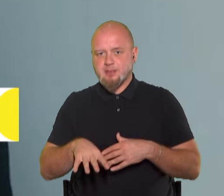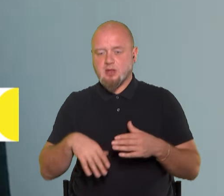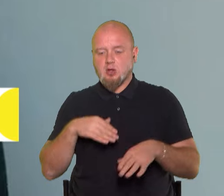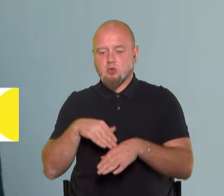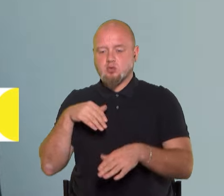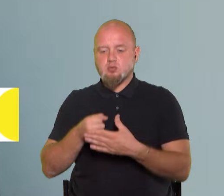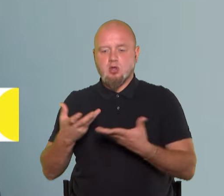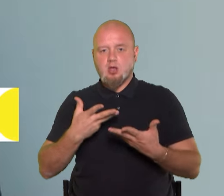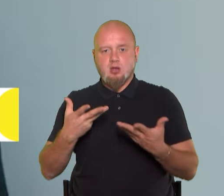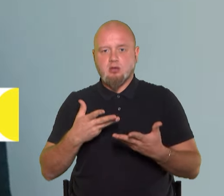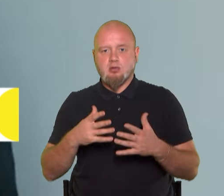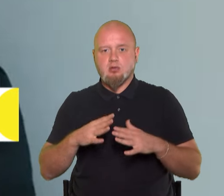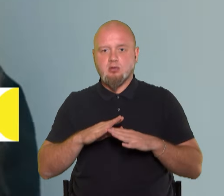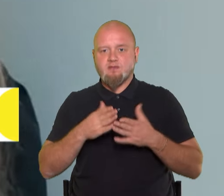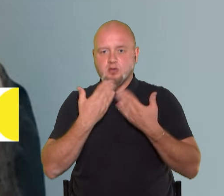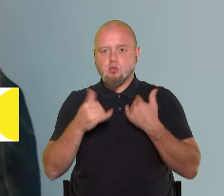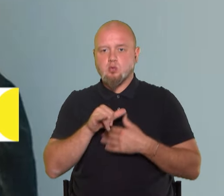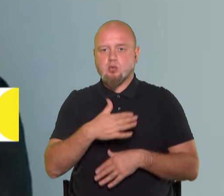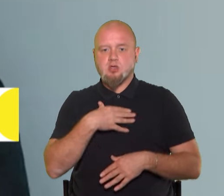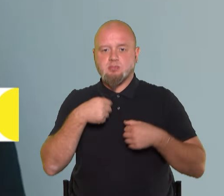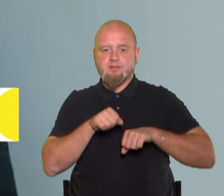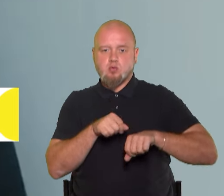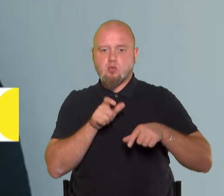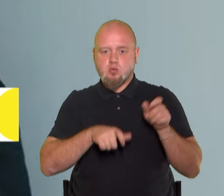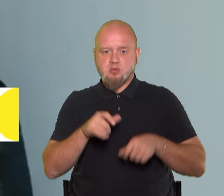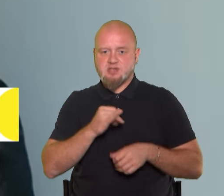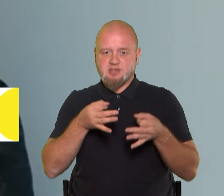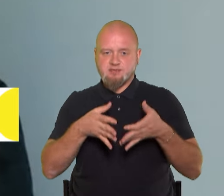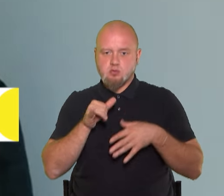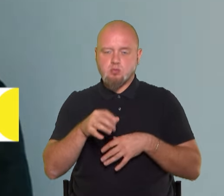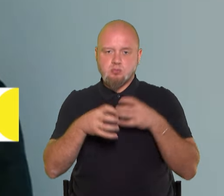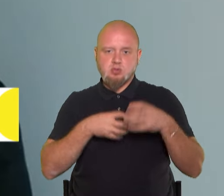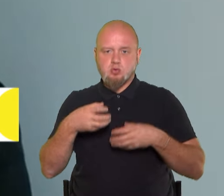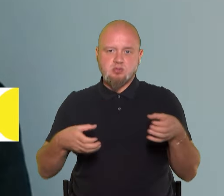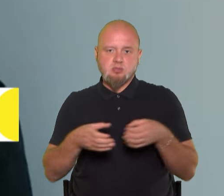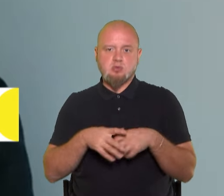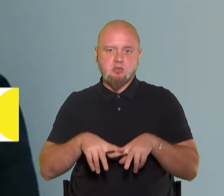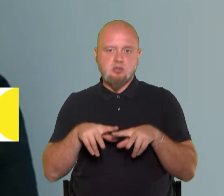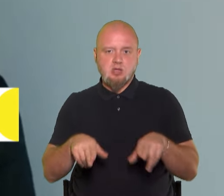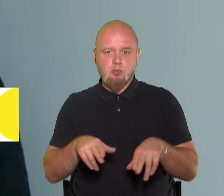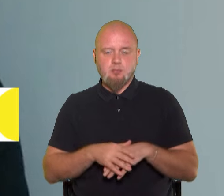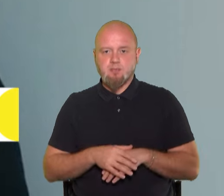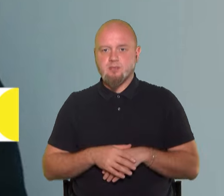доступ до яких не відсутні у наших правоохоронців, і, звісно, у міжнародної спільноти так само.